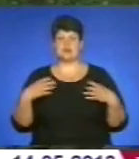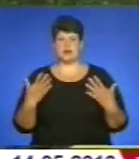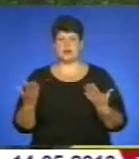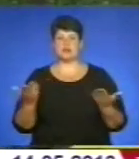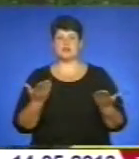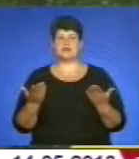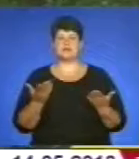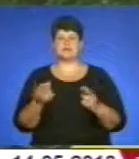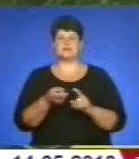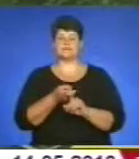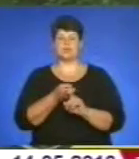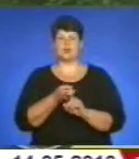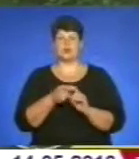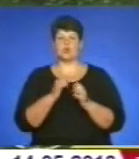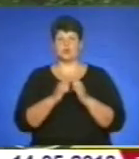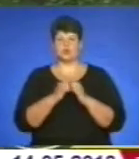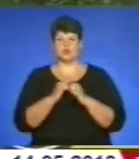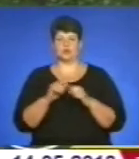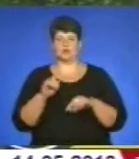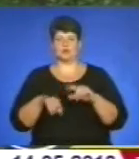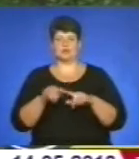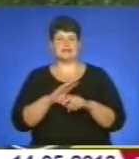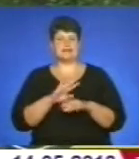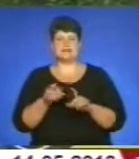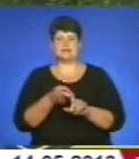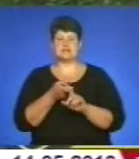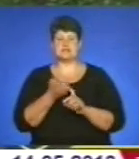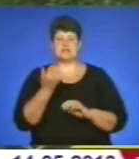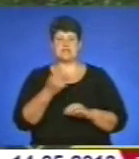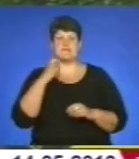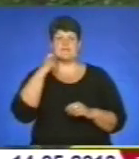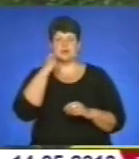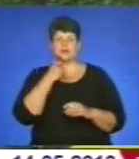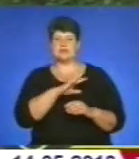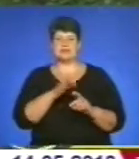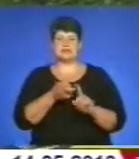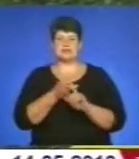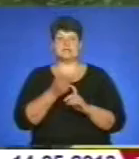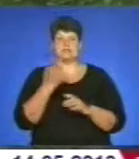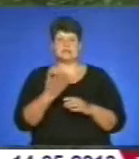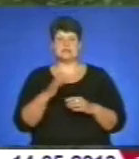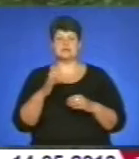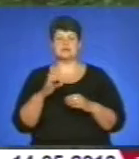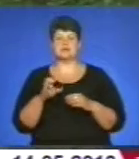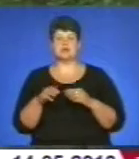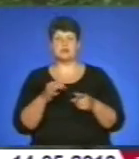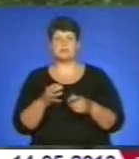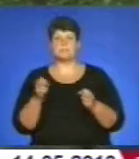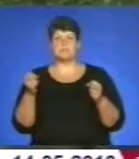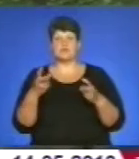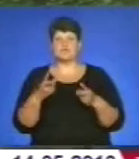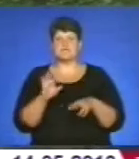стосується кожної людини, незалежно від її віку, незалежно від її статі, незалежно від її професійної зайнятості. У